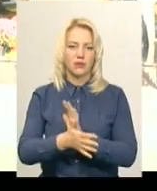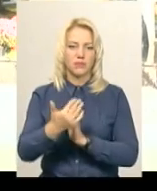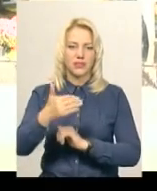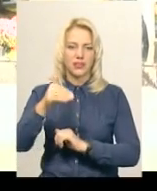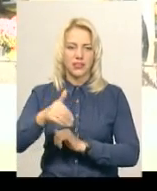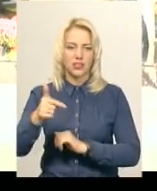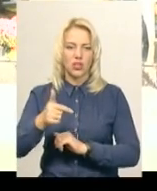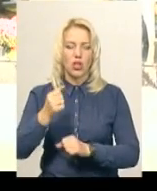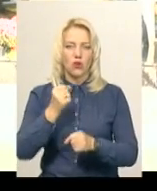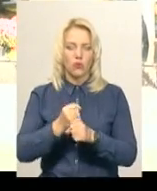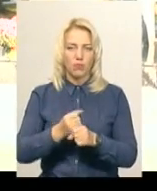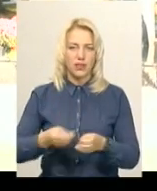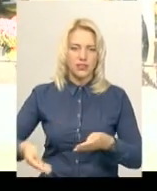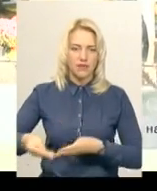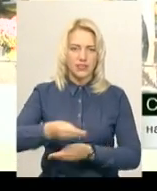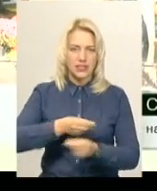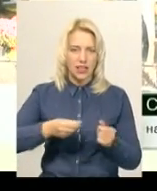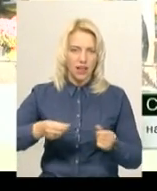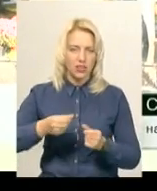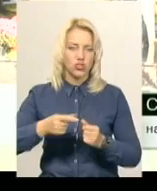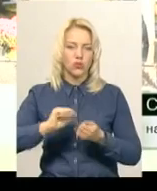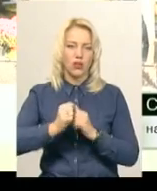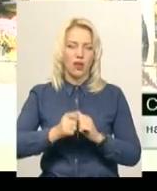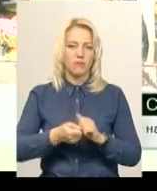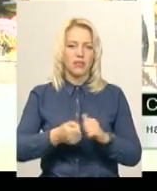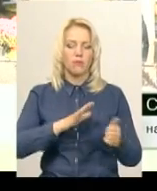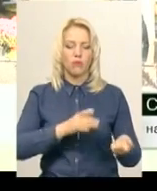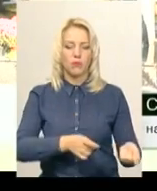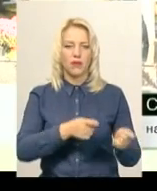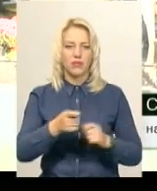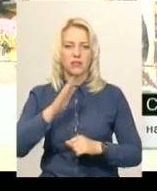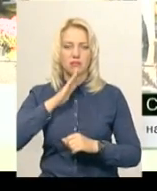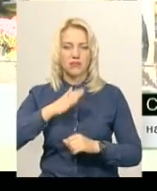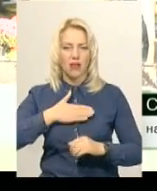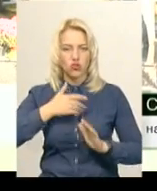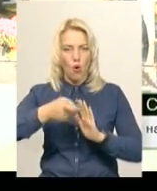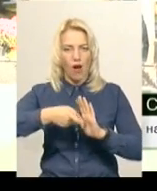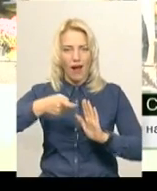Робили все складчено. Камінь привезений був з нашого кар'єру,